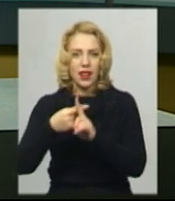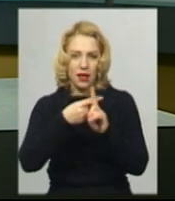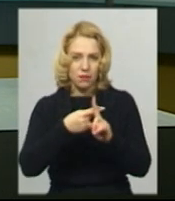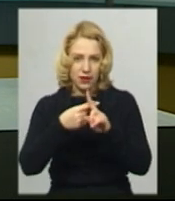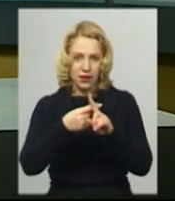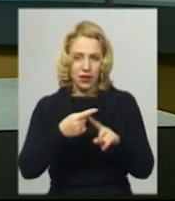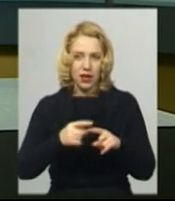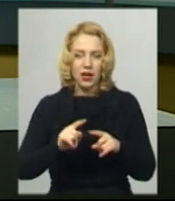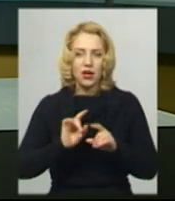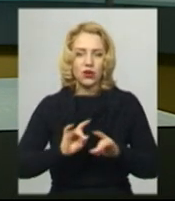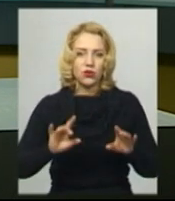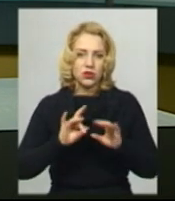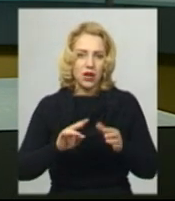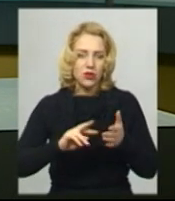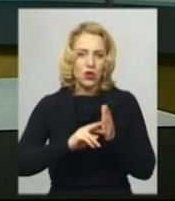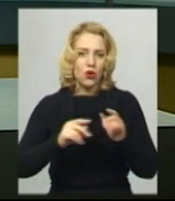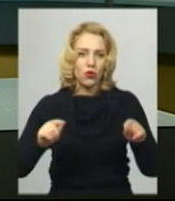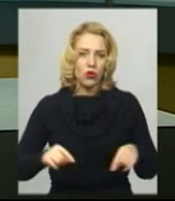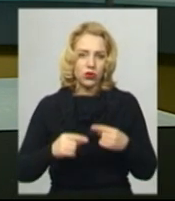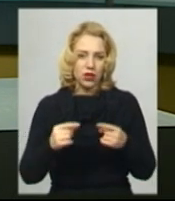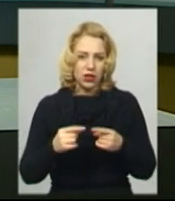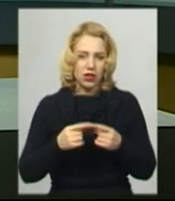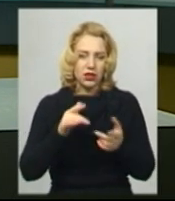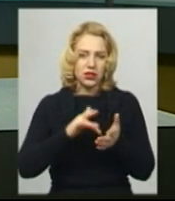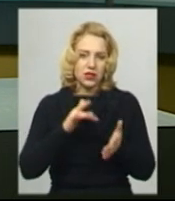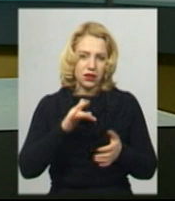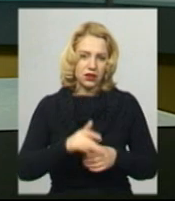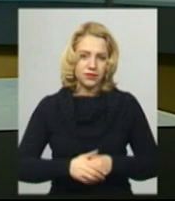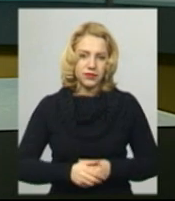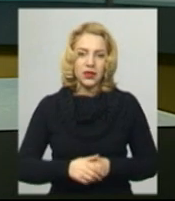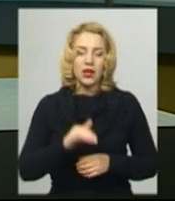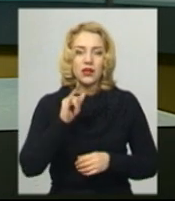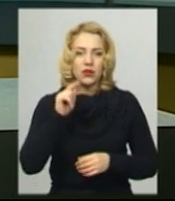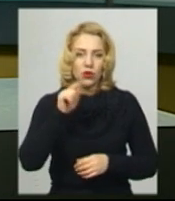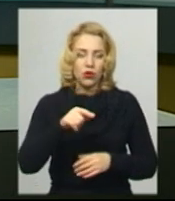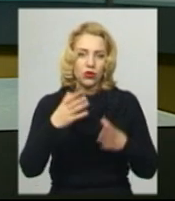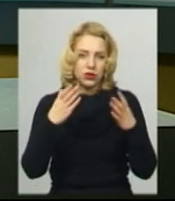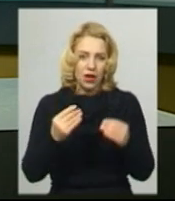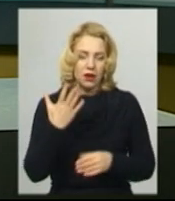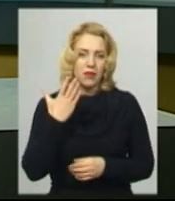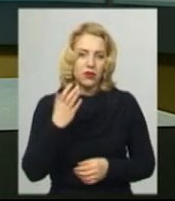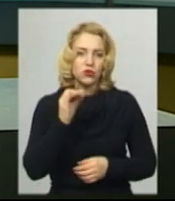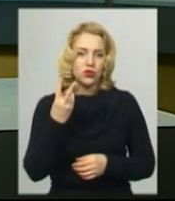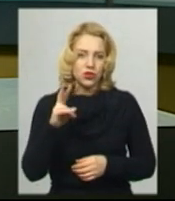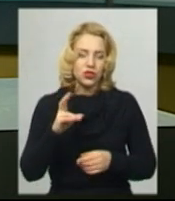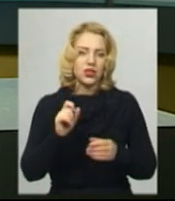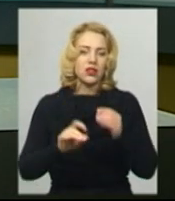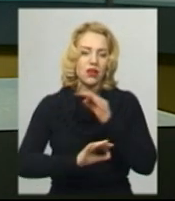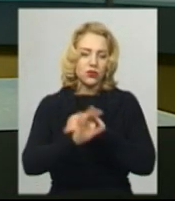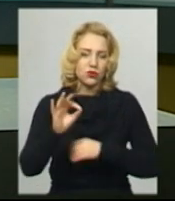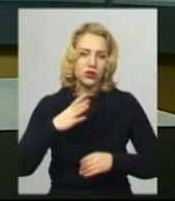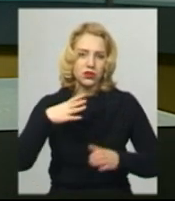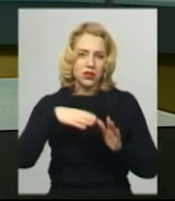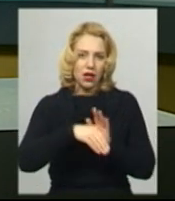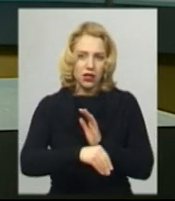координаторка Центру допомоги учасникам АТО у Хмельницькій області Наталія Дзекар. Того самого дня, 5 січня, на сході загинув 47